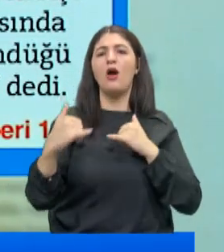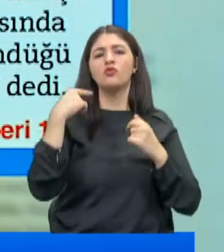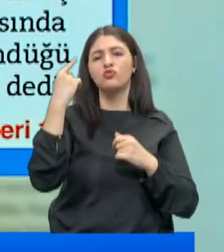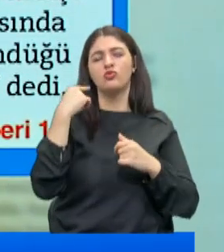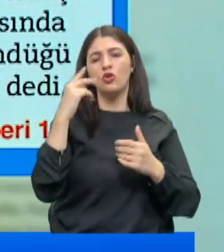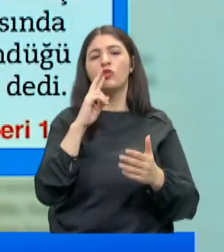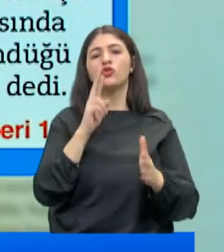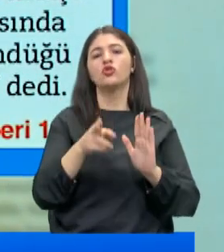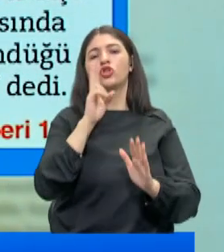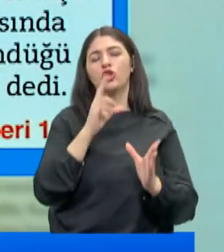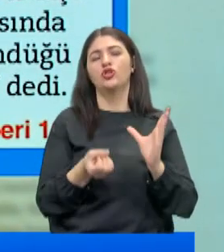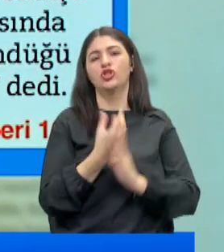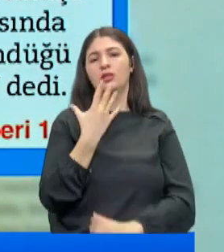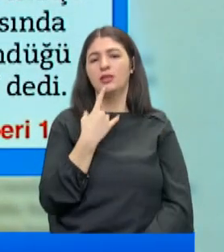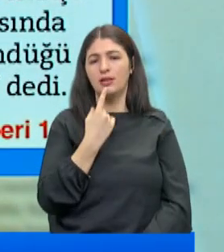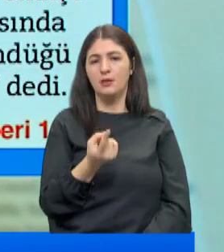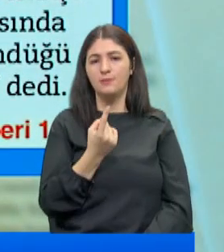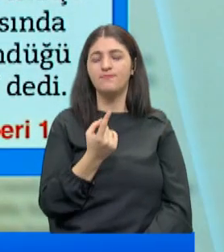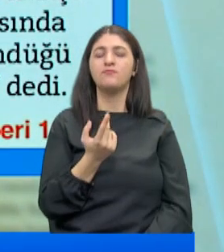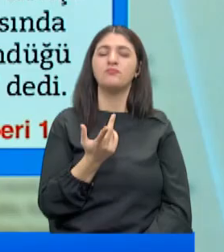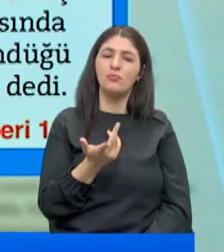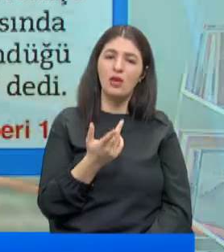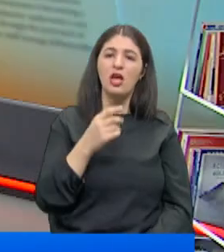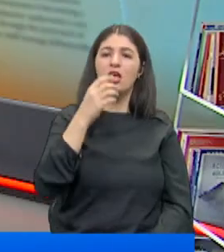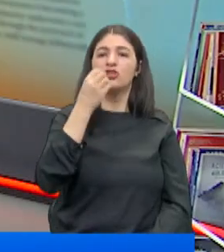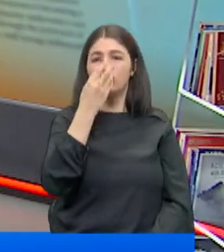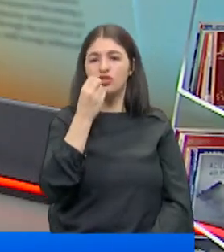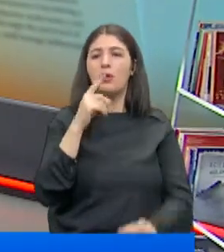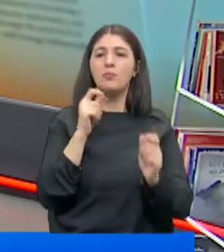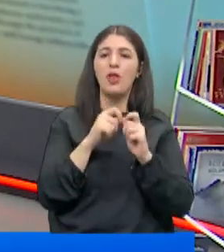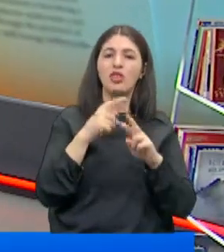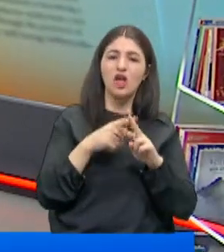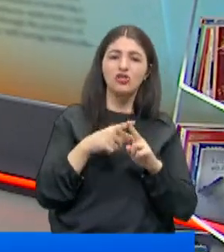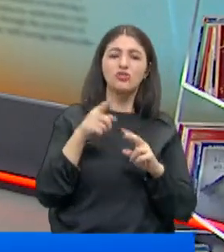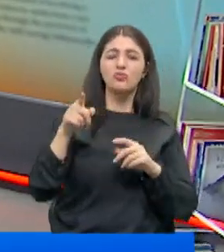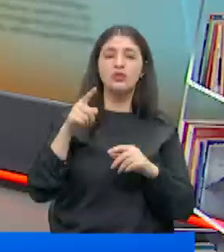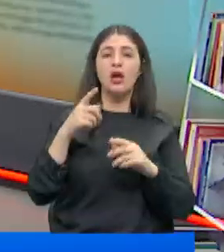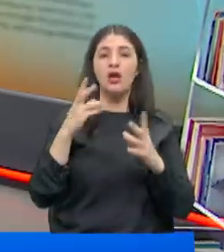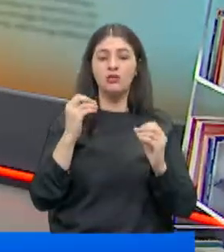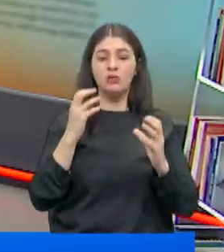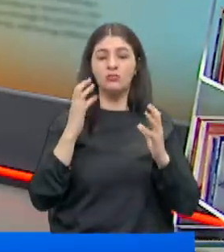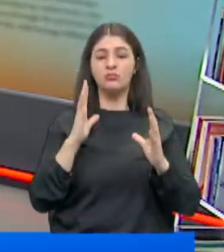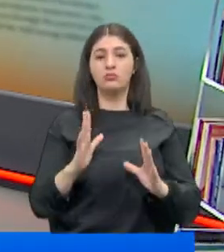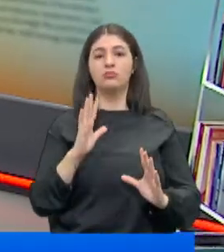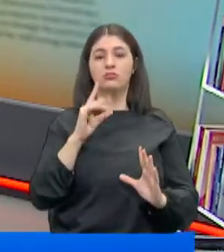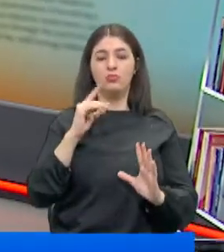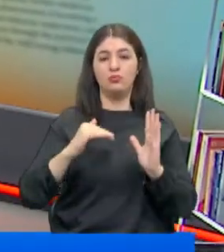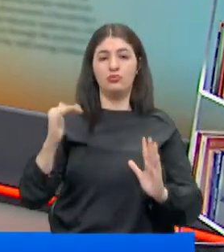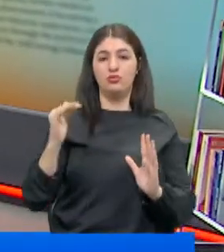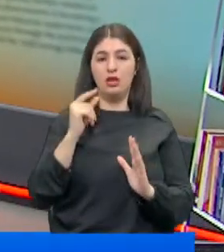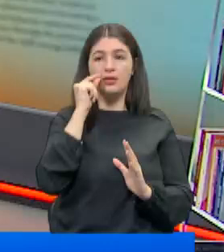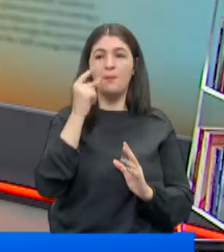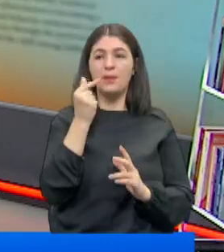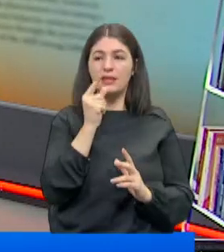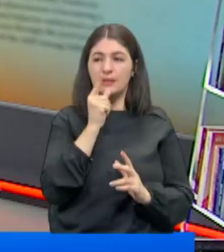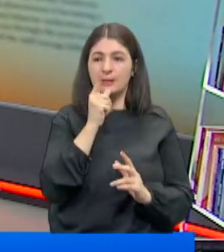kanaatini edindim dedi. Tabi Cemil Çiçek, Bülent Arınç bunlar özgür ağırlığı yüksek isimler. Ve bir parça